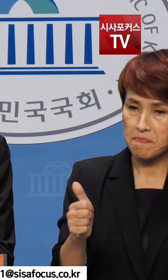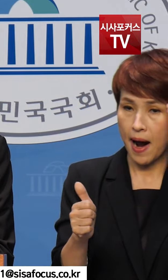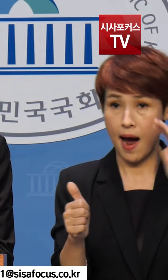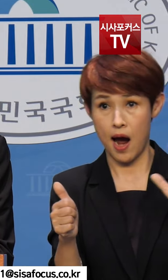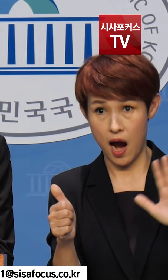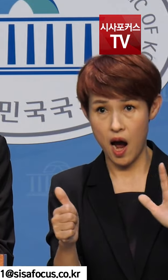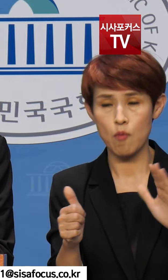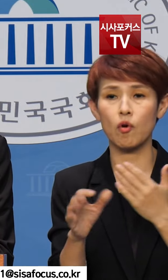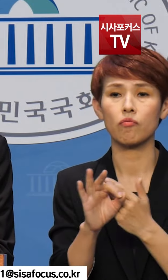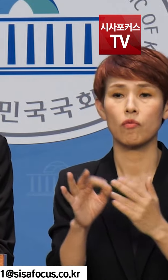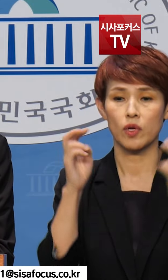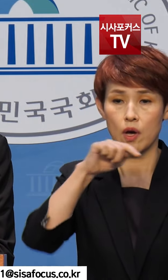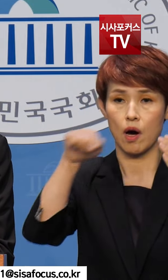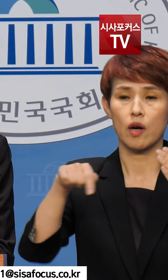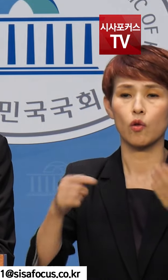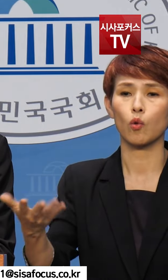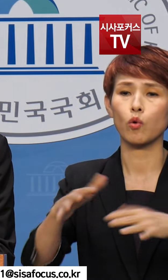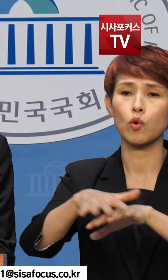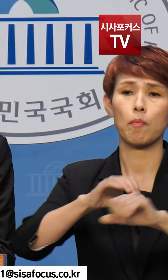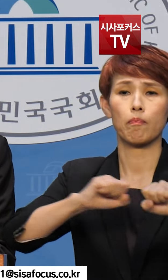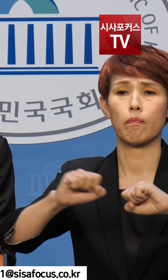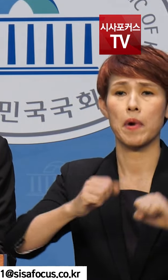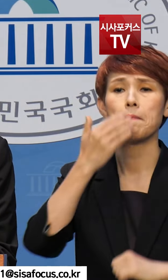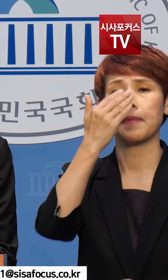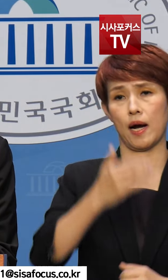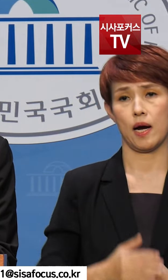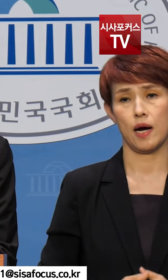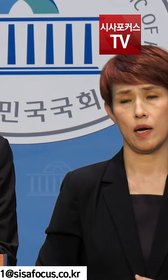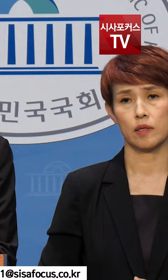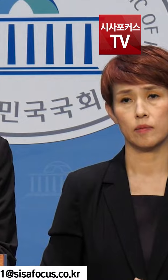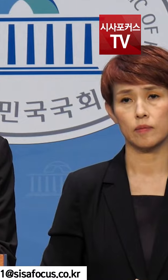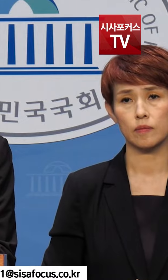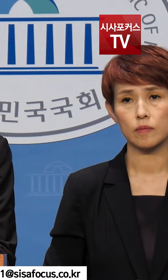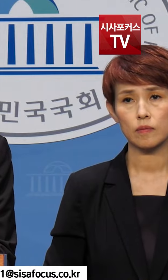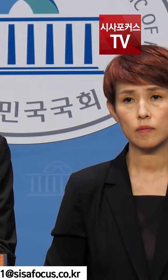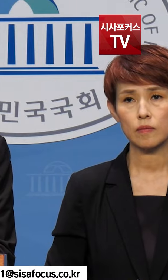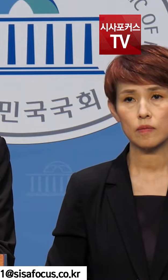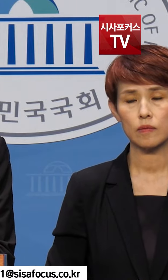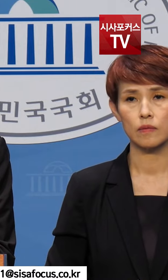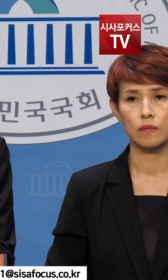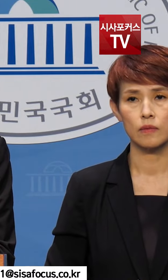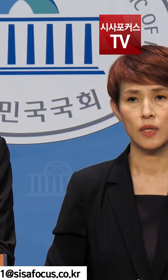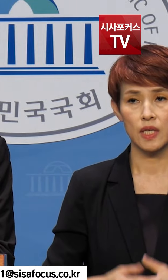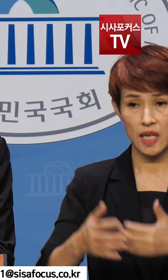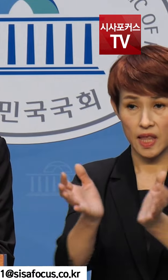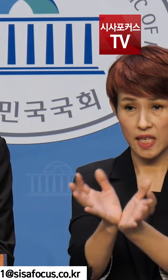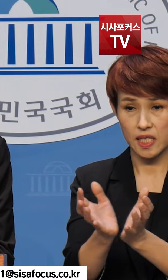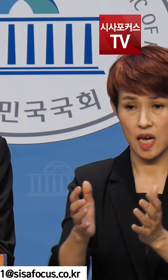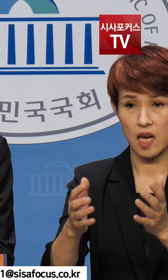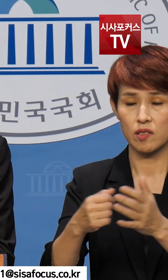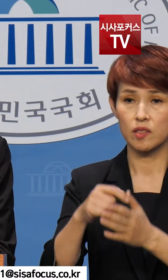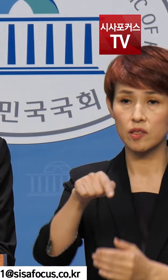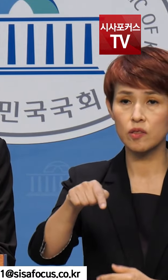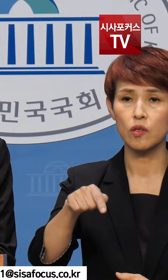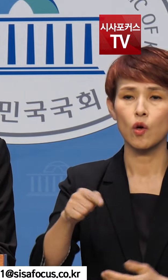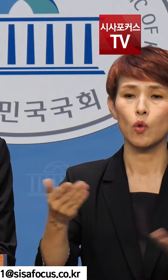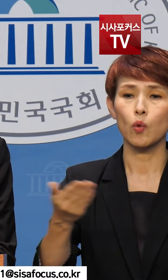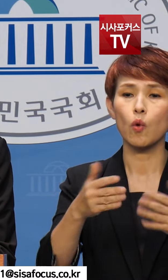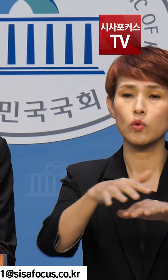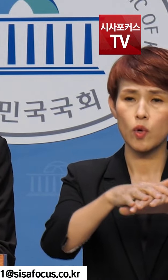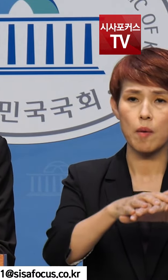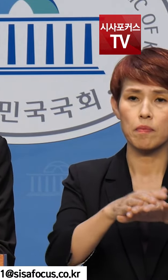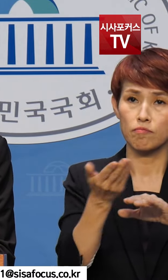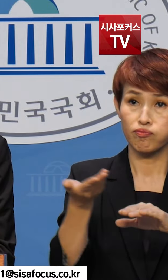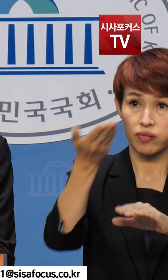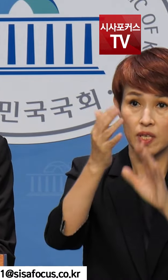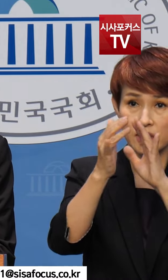않으면 사업장 내에서 노동조합 활동을 할 수 있다고 보장하고 있습니다. 항우연 단체협약은 노동조합 상급단체